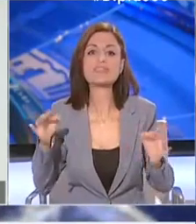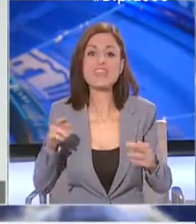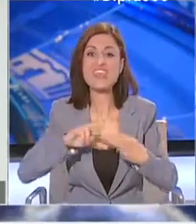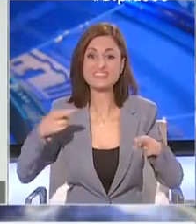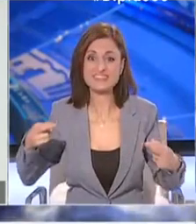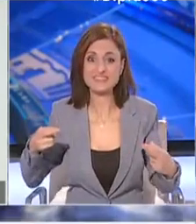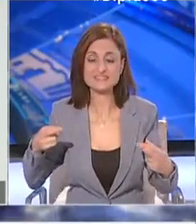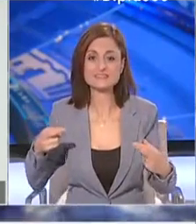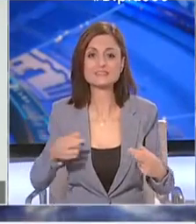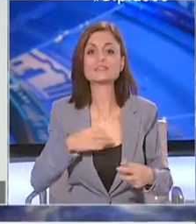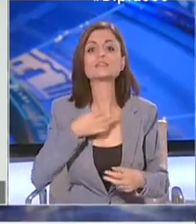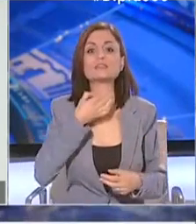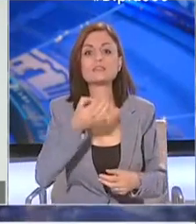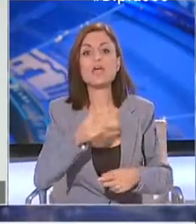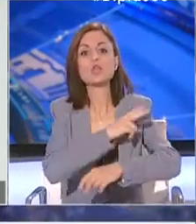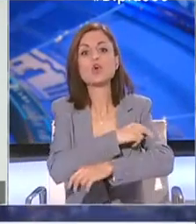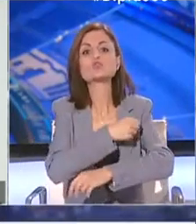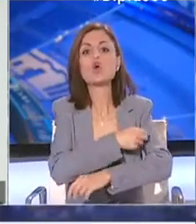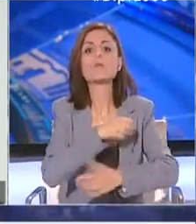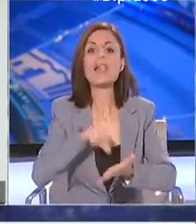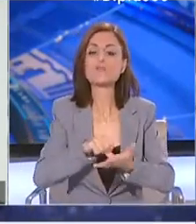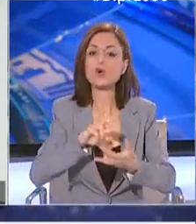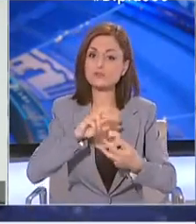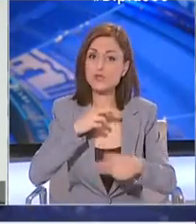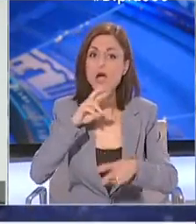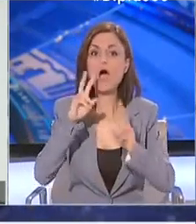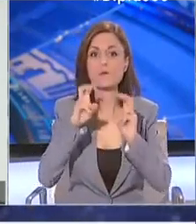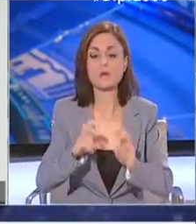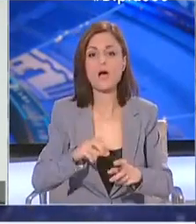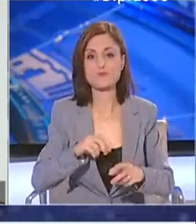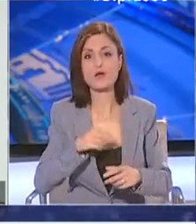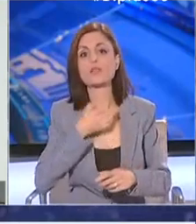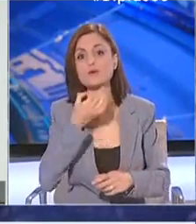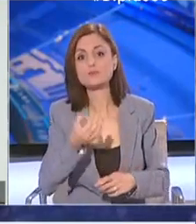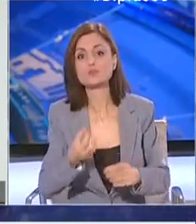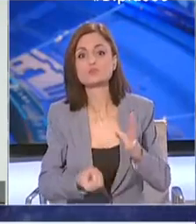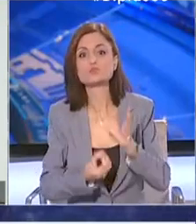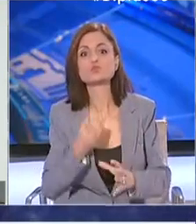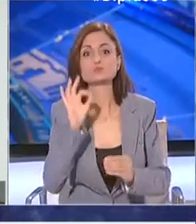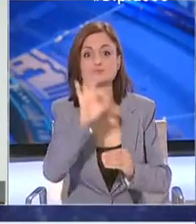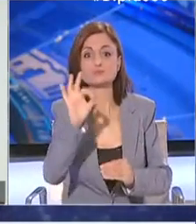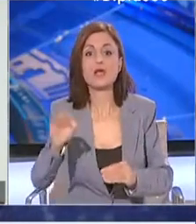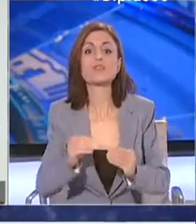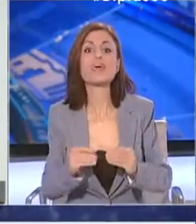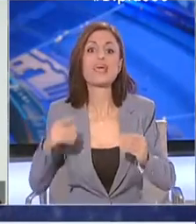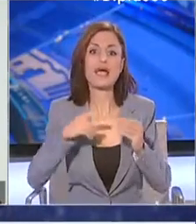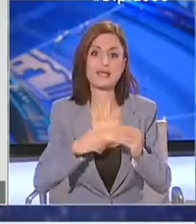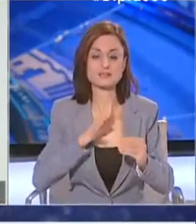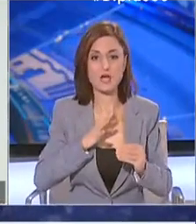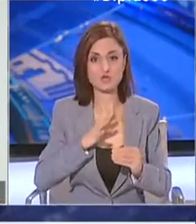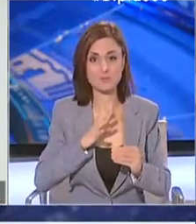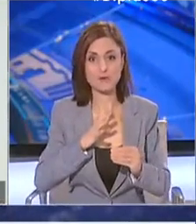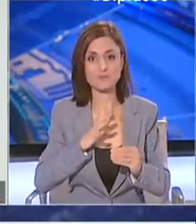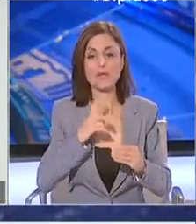Μικροβιολογικών Εργαστήρων του Γενικού Νοσοκομείου Λευκοσίας. Τα νέα επιβεβαιωμένα κλούσματα είναι 16. Ένα